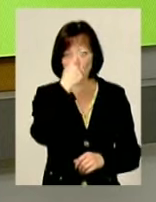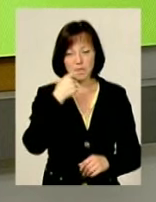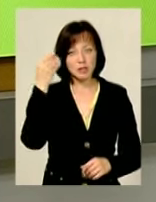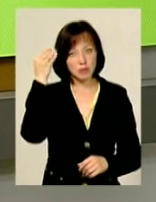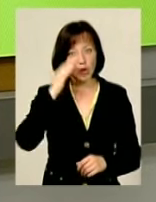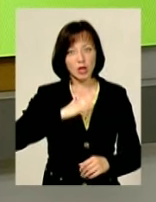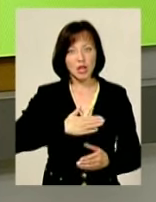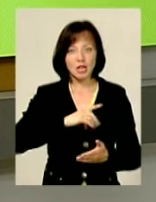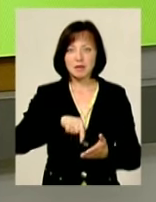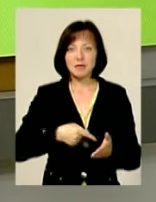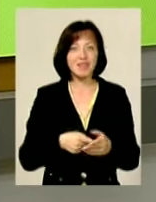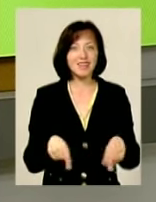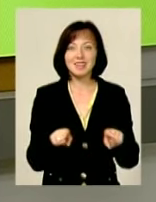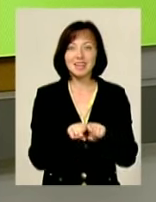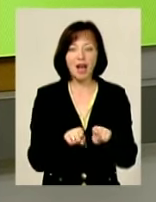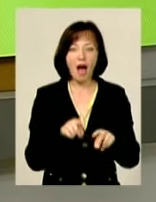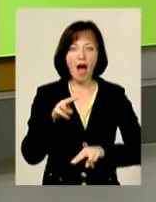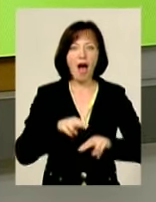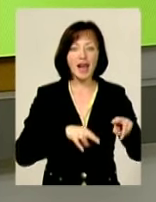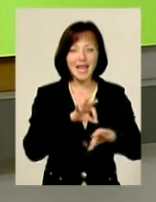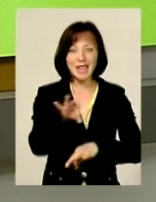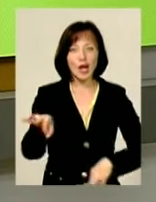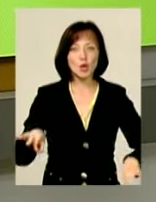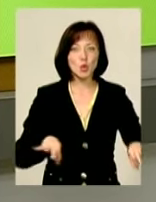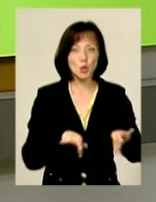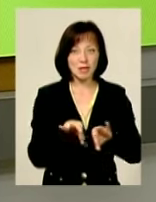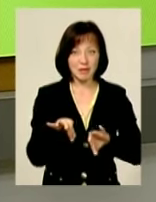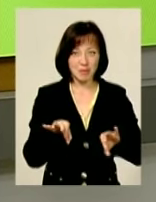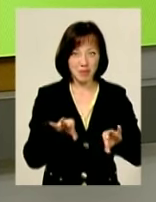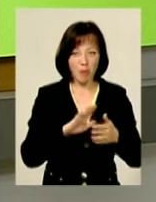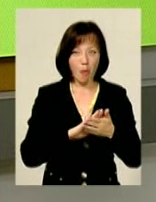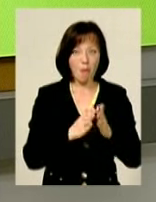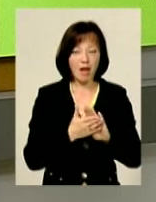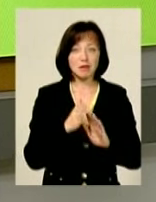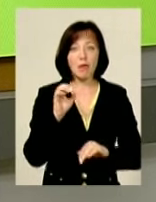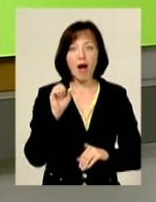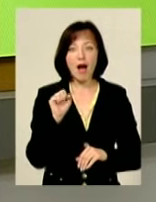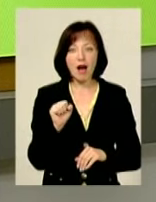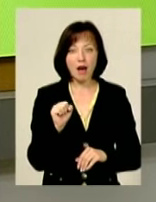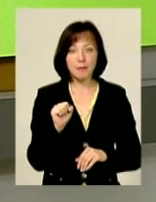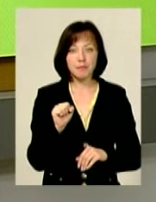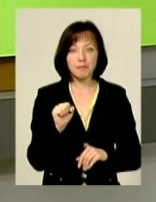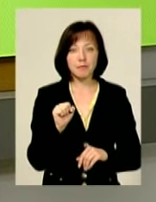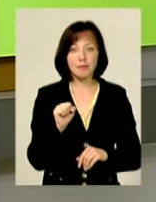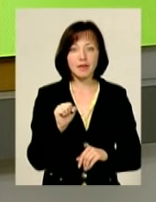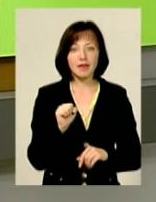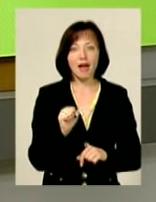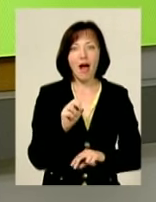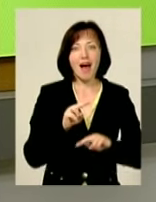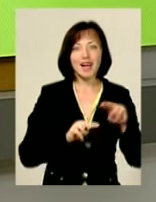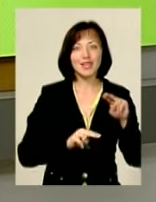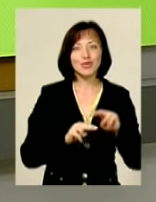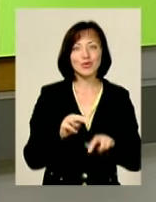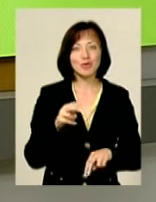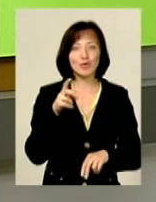відрізняється не стільки архітектурними якимись такими, знаєте, моментами, а архітектурами людської душі.